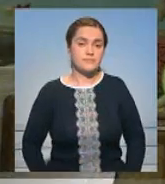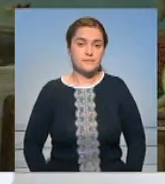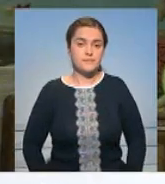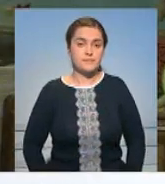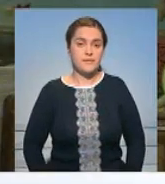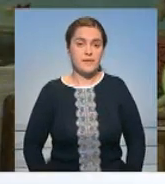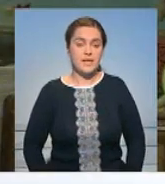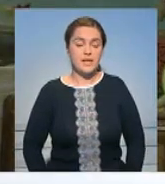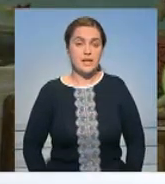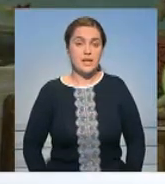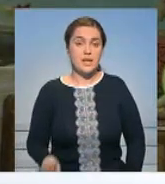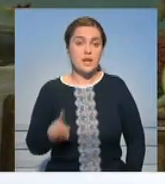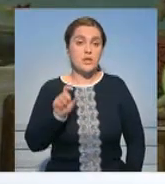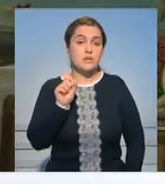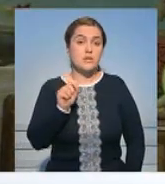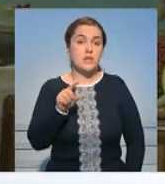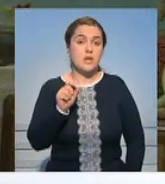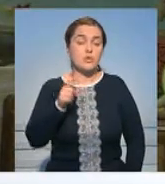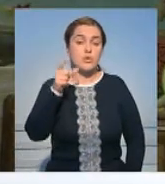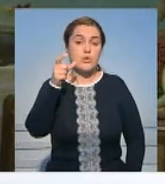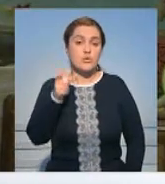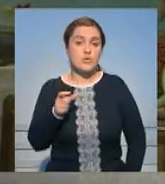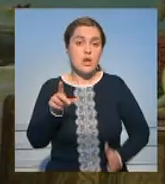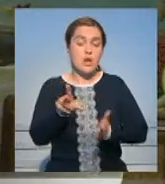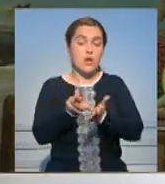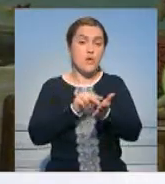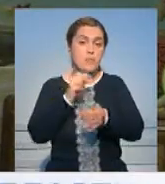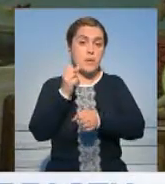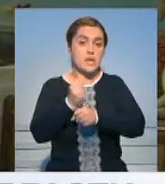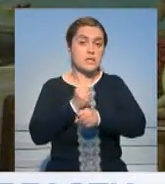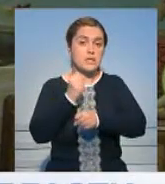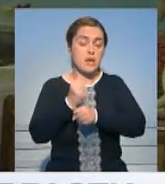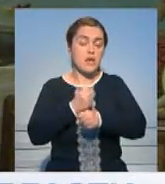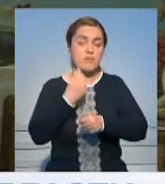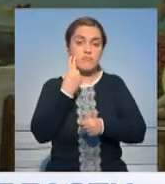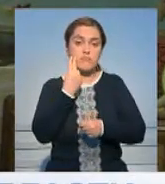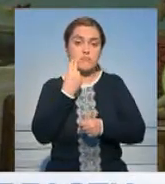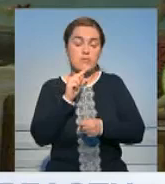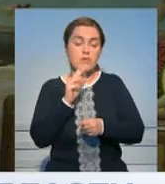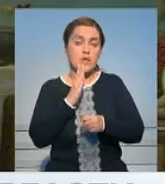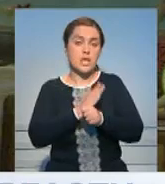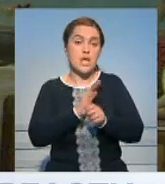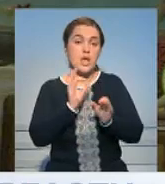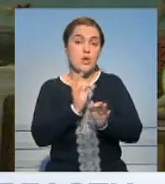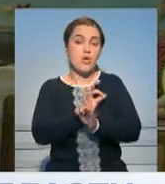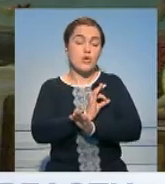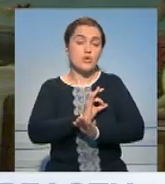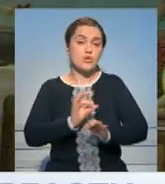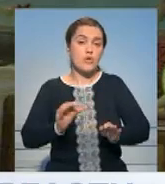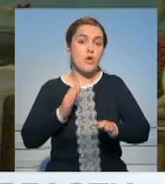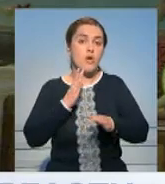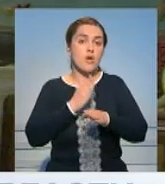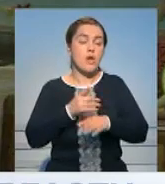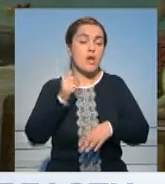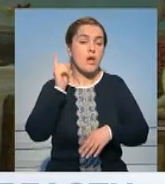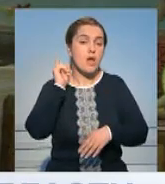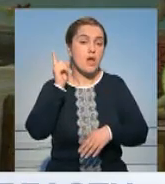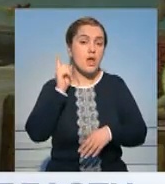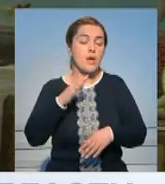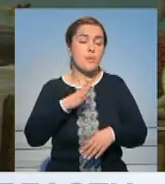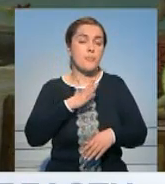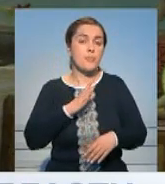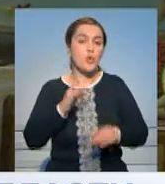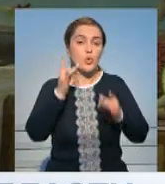Реплика «Золотого человека» — это ювелирное искусство. Можно сказать, искусство, появившееся со времен сакской культуры.